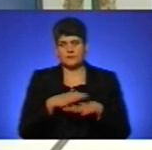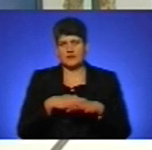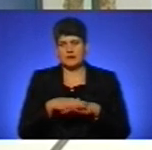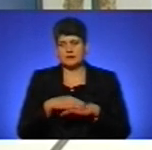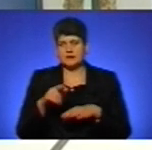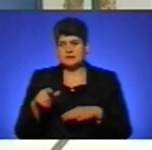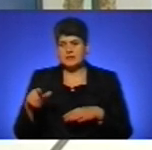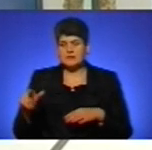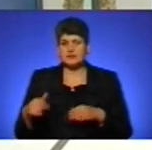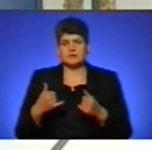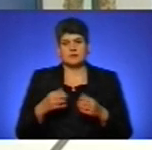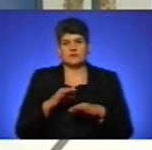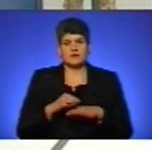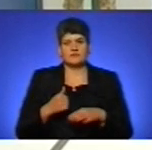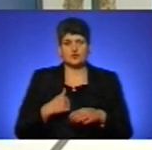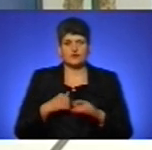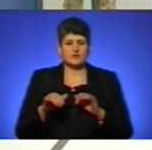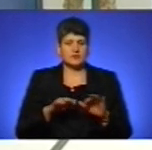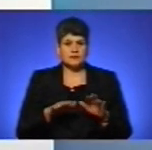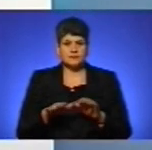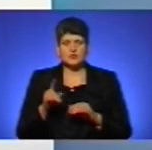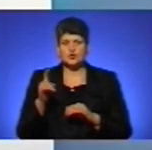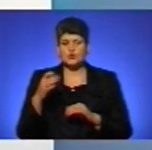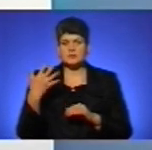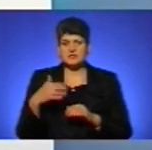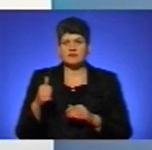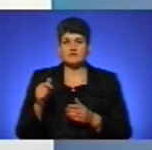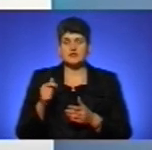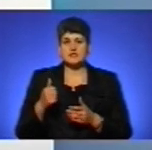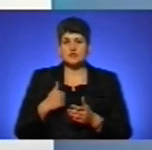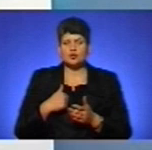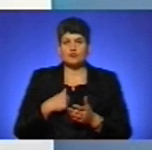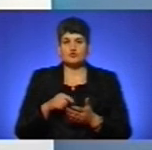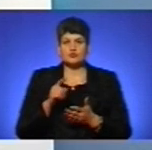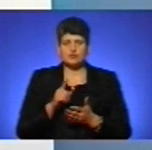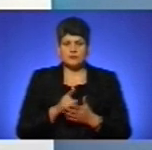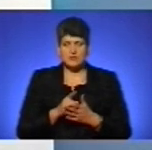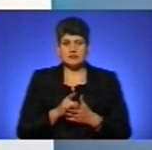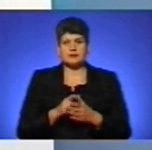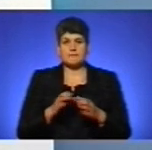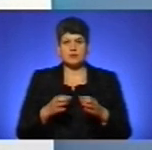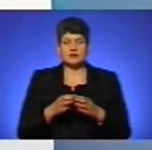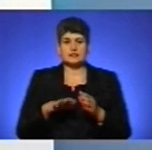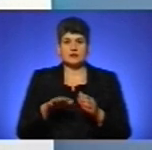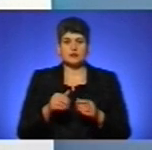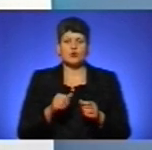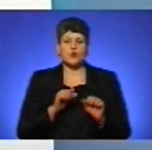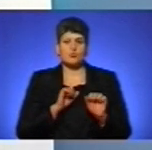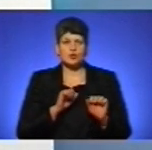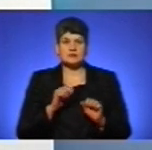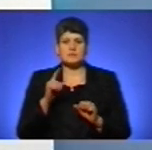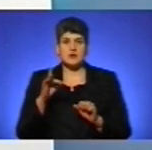проведення військових дій. 150 військово зобов'язаних особового складу підрозділів територіальної оборони зі Зберазького,